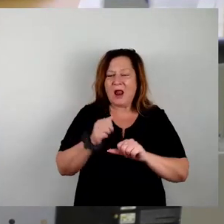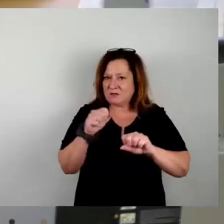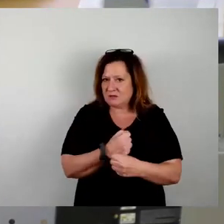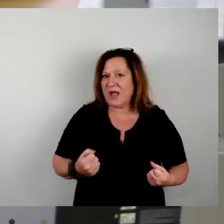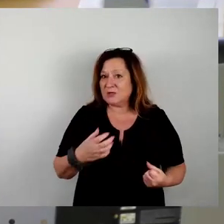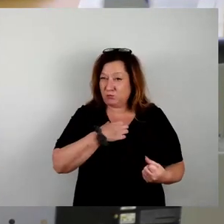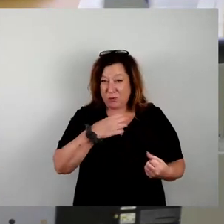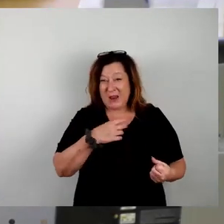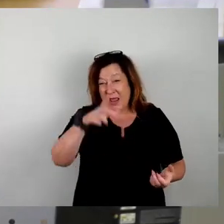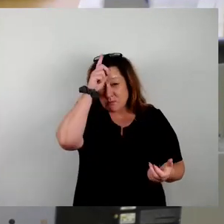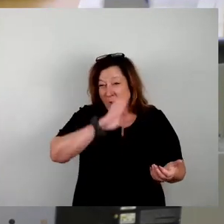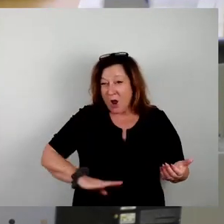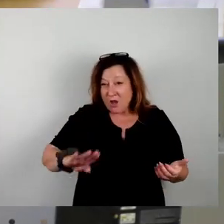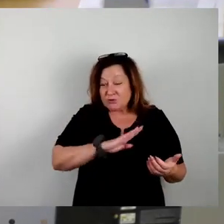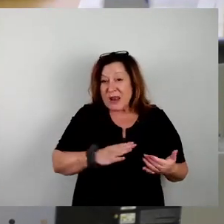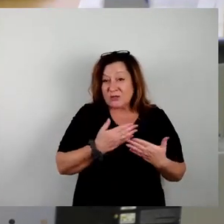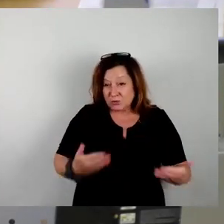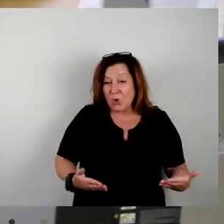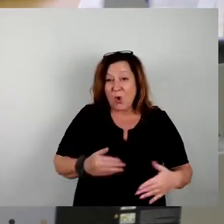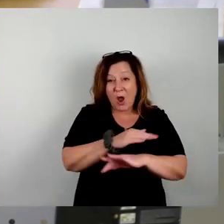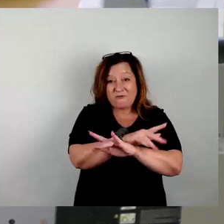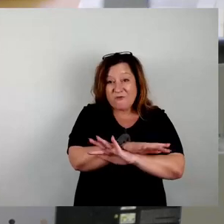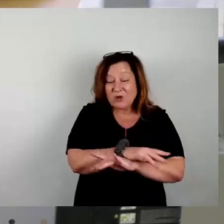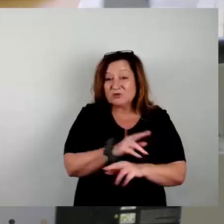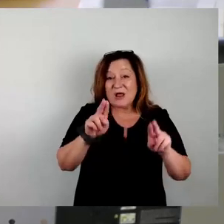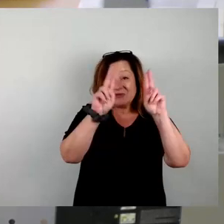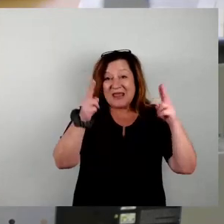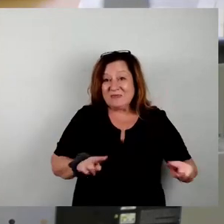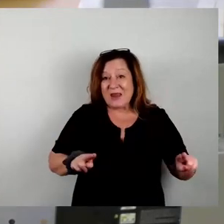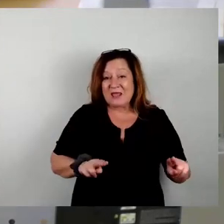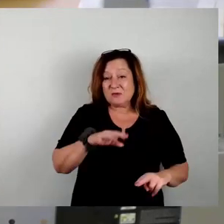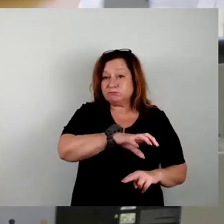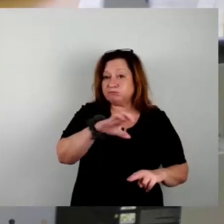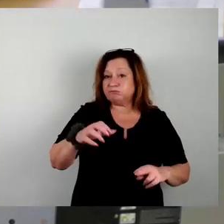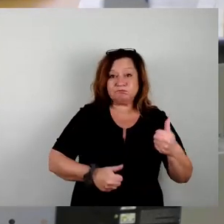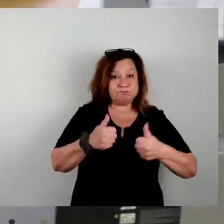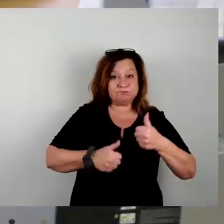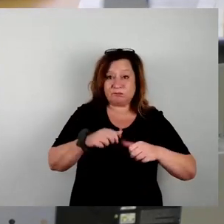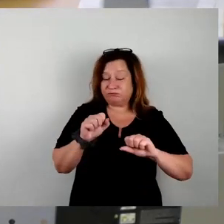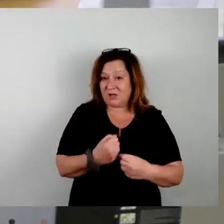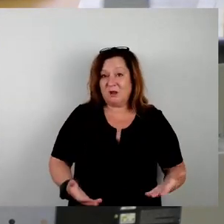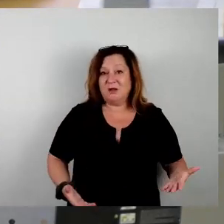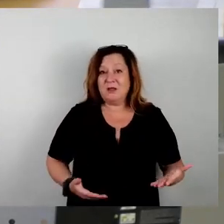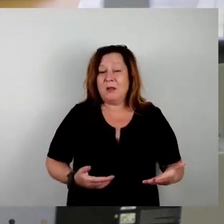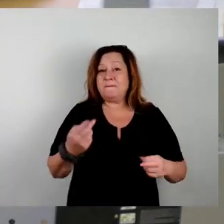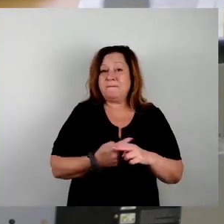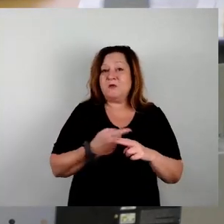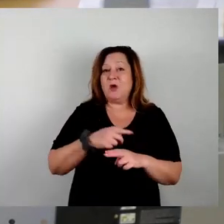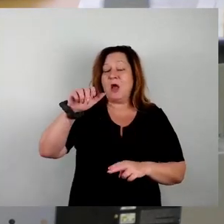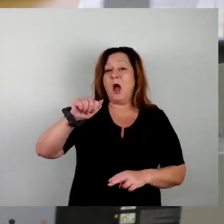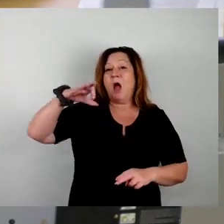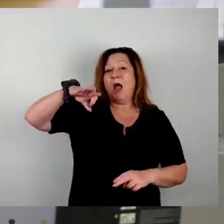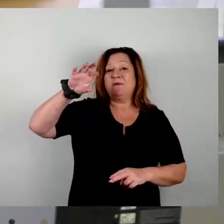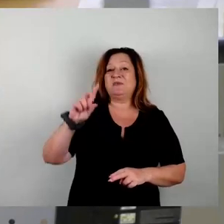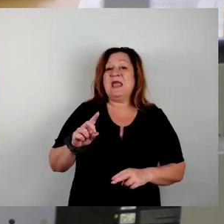Deutschland, dass wir wirtschaftlich, international nicht wettbewerbsfähig sind. Also liegt gerade für die AfD in den nächsten Jahren dort viel Arbeit für uns.